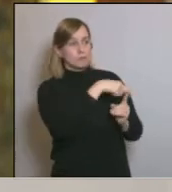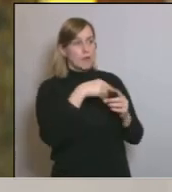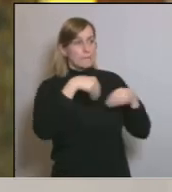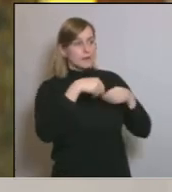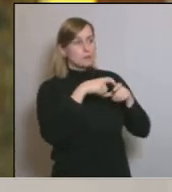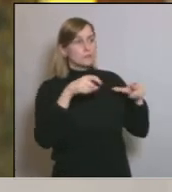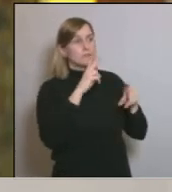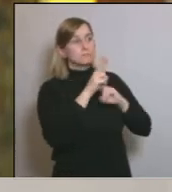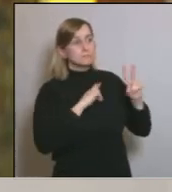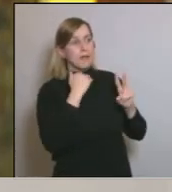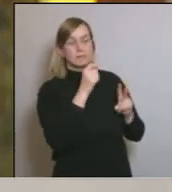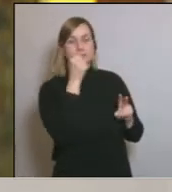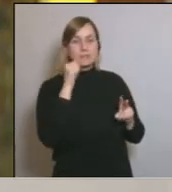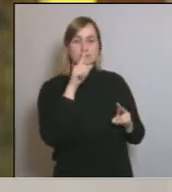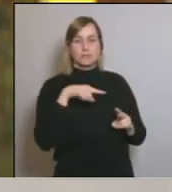hospitals?